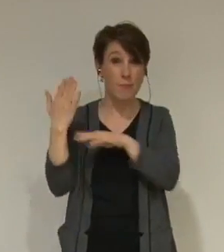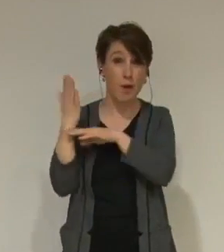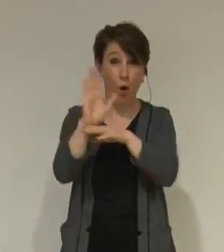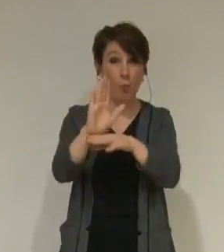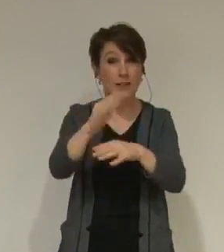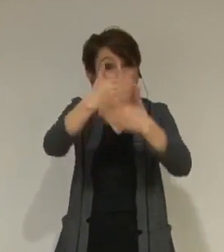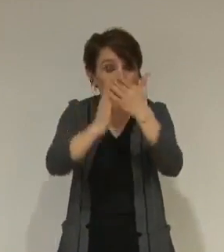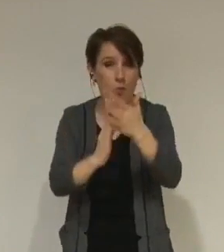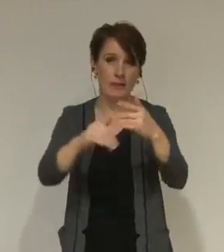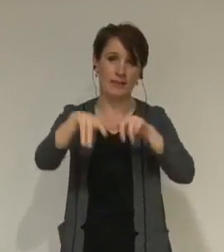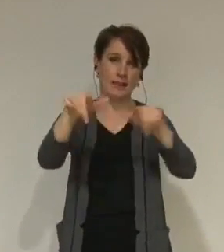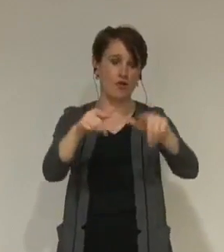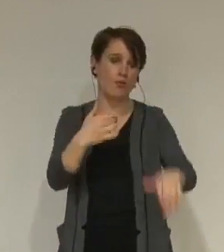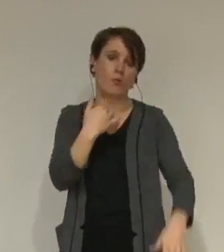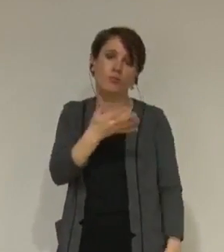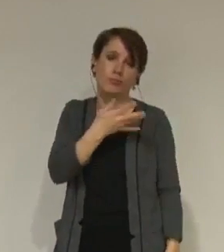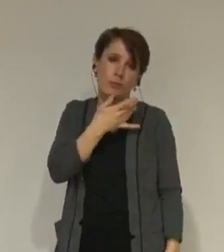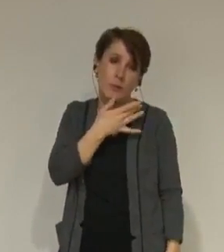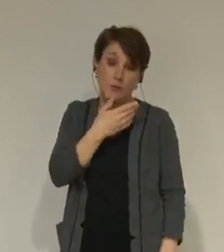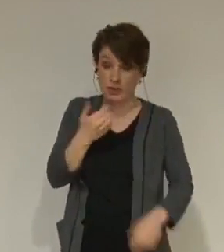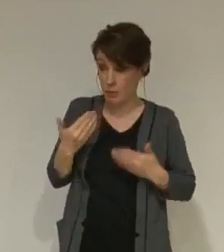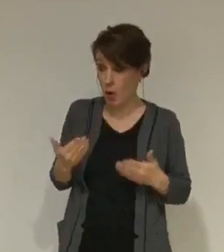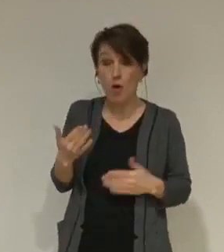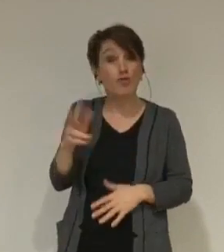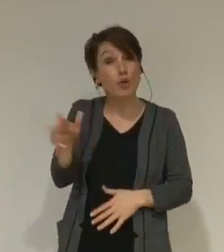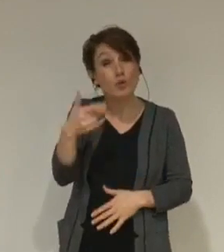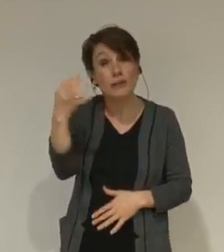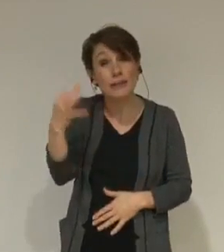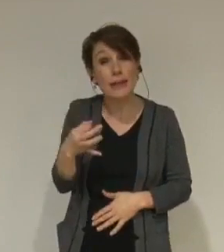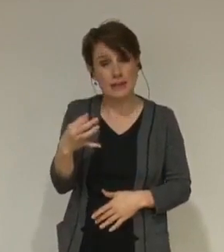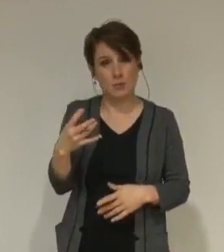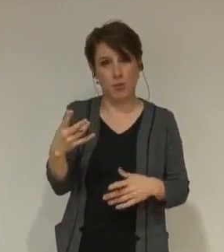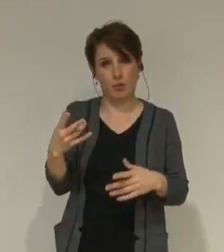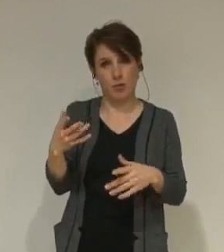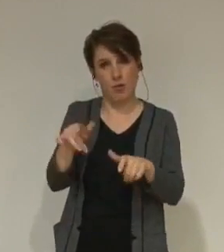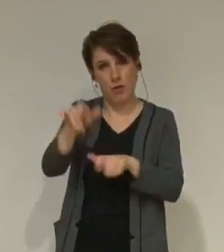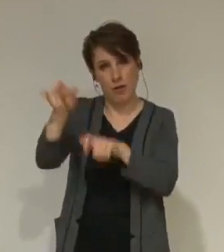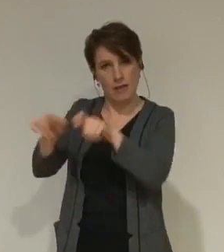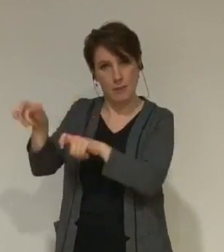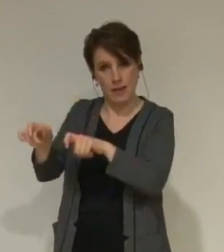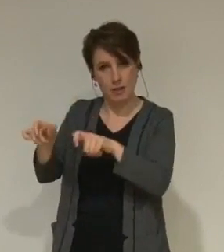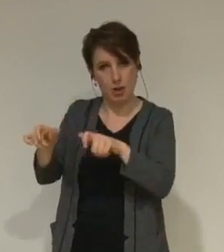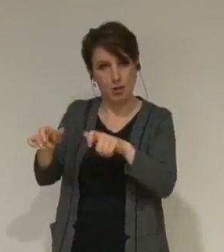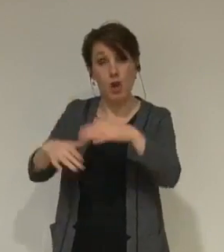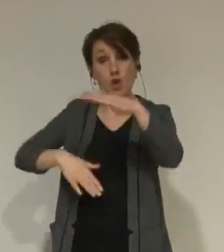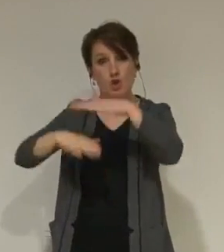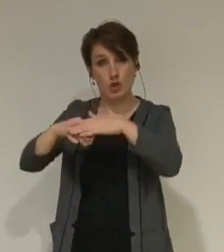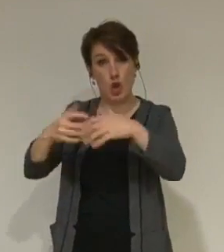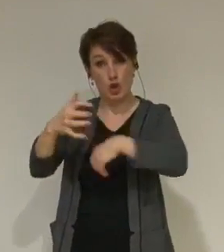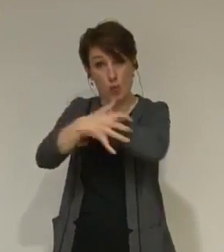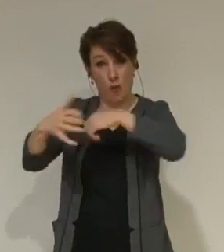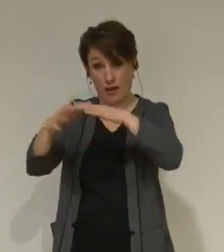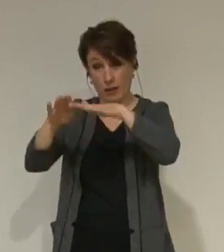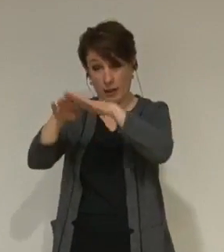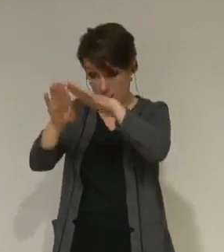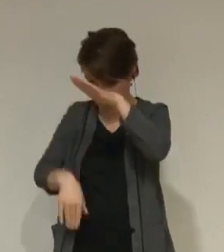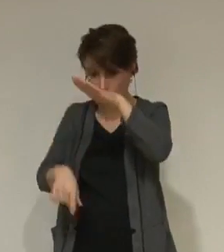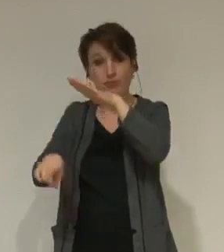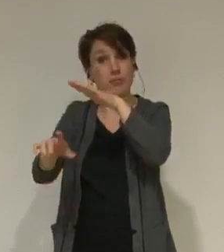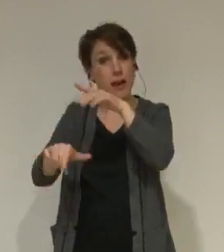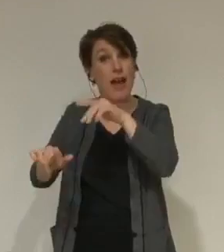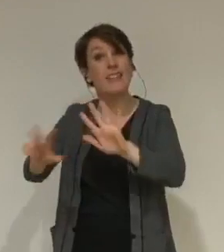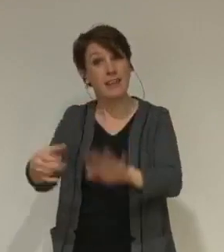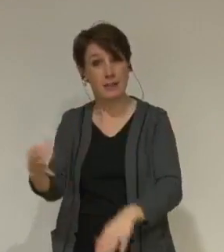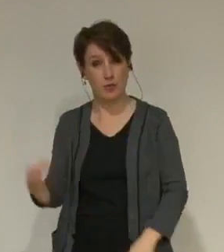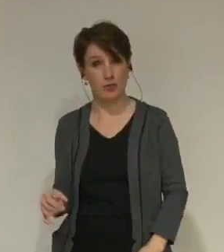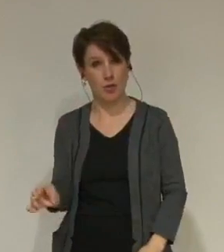'hui, 13% de ces habitants vivent sous le seuil de pauvreté dans notre métropole. Si donc notre solde migratoire est